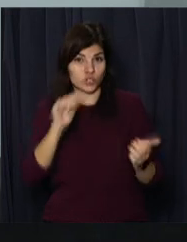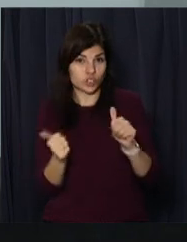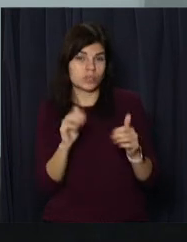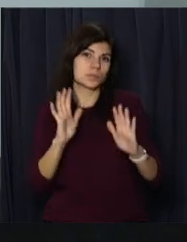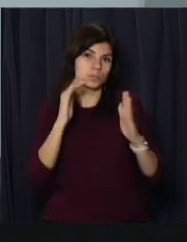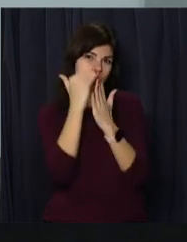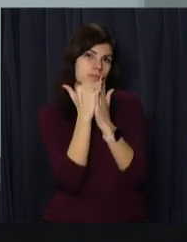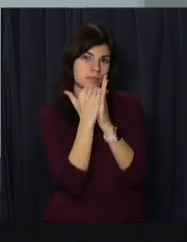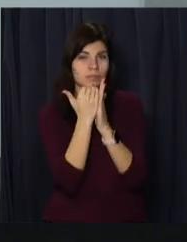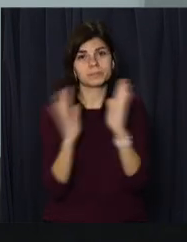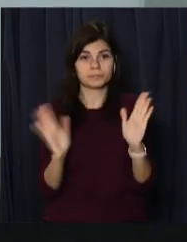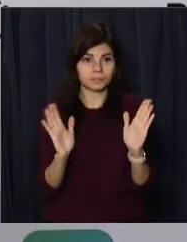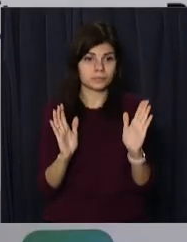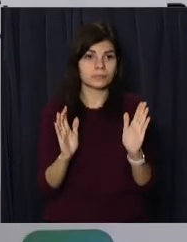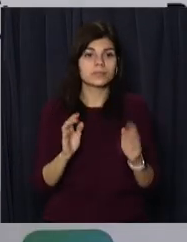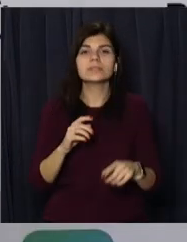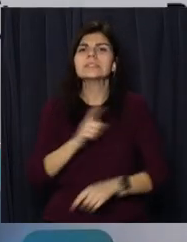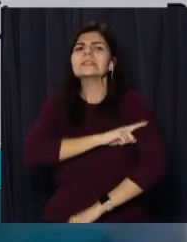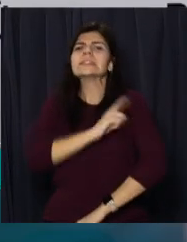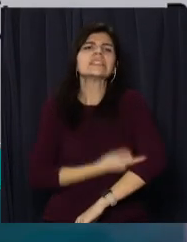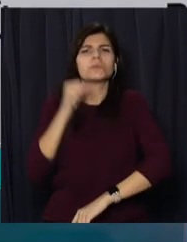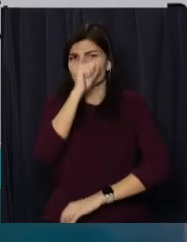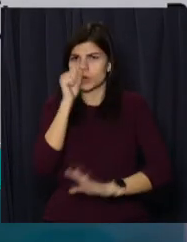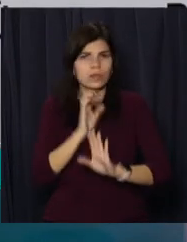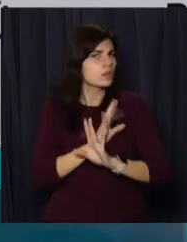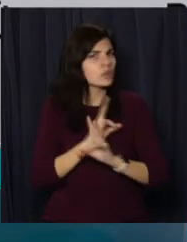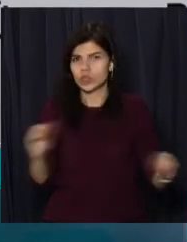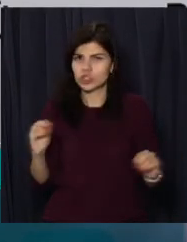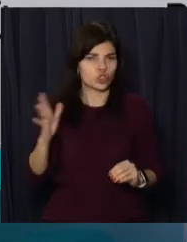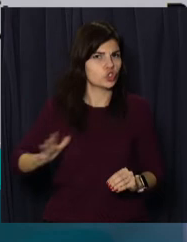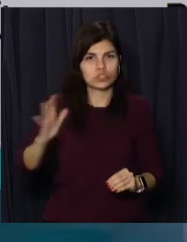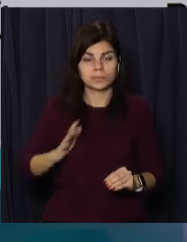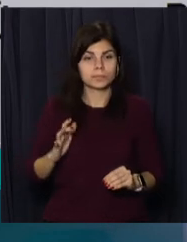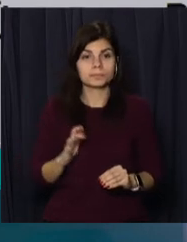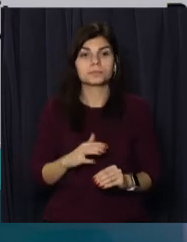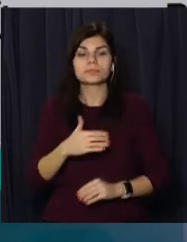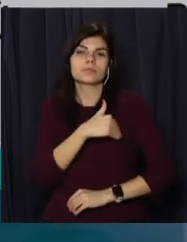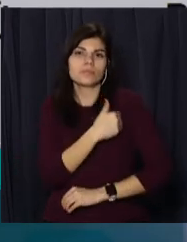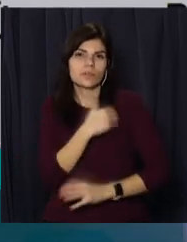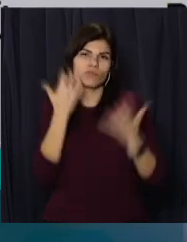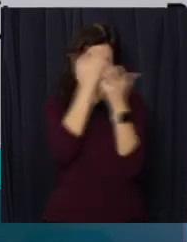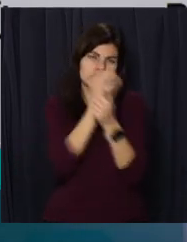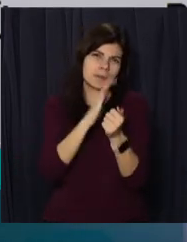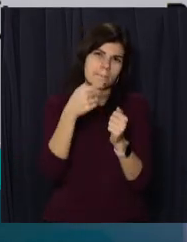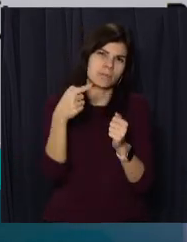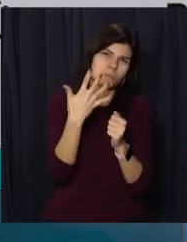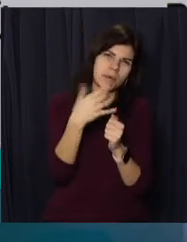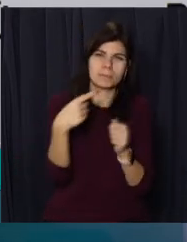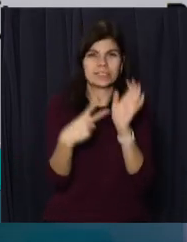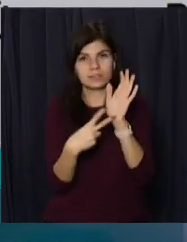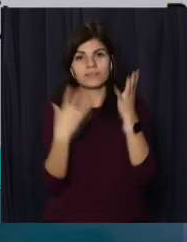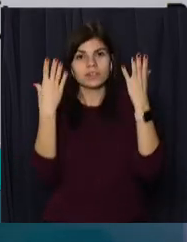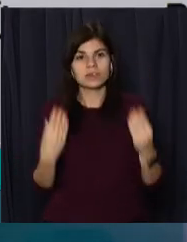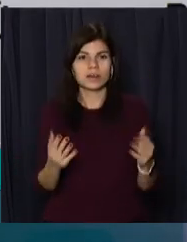будуть. Значних морозів ми не очікуємо, принаймні попередньо. Температура вночі там мінус 5-7, в